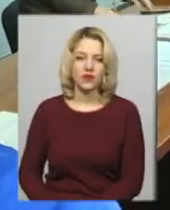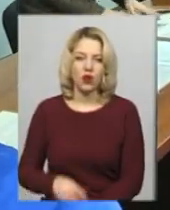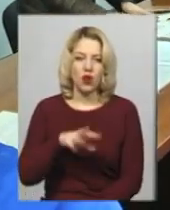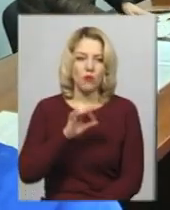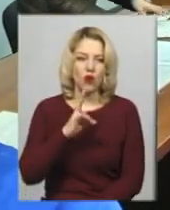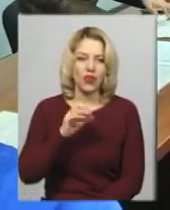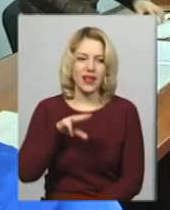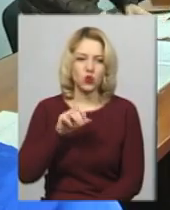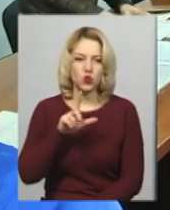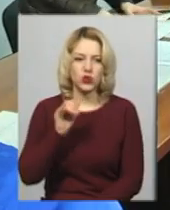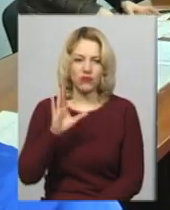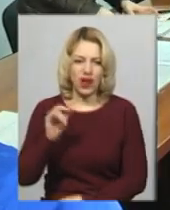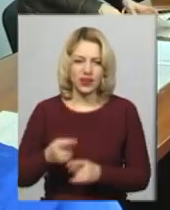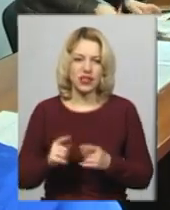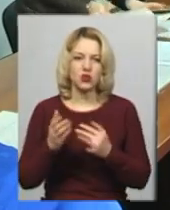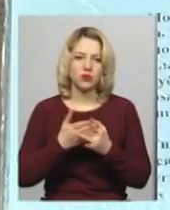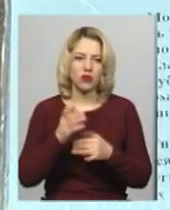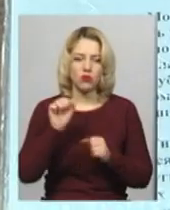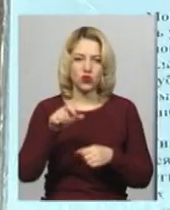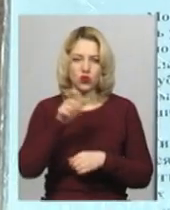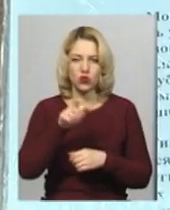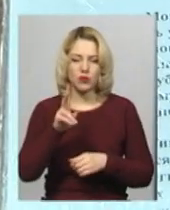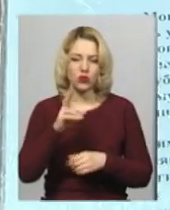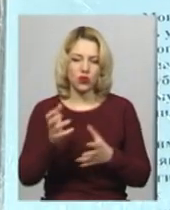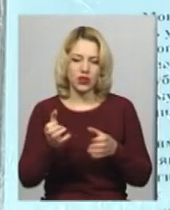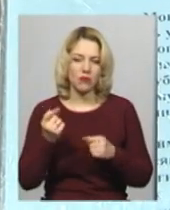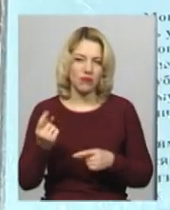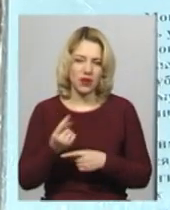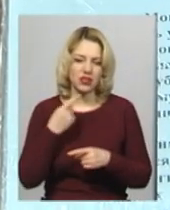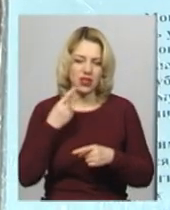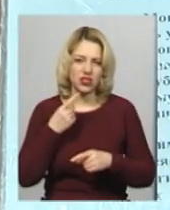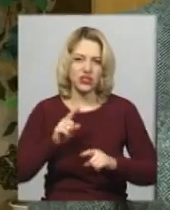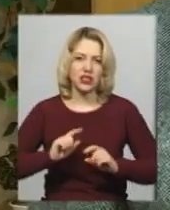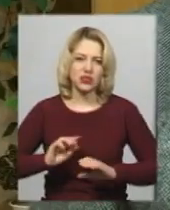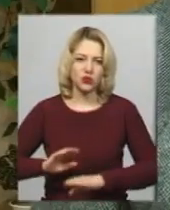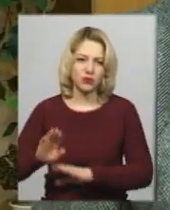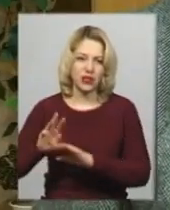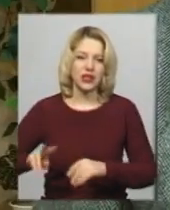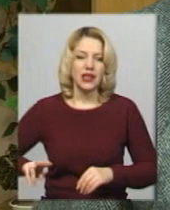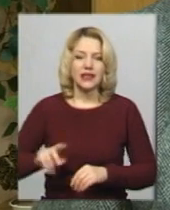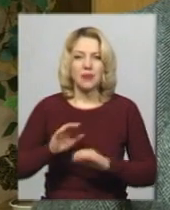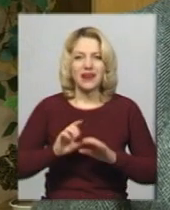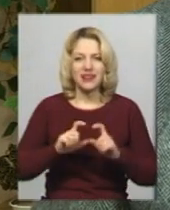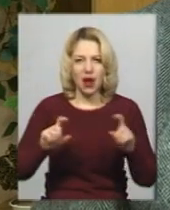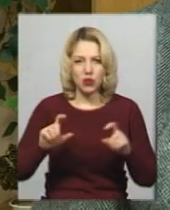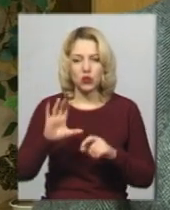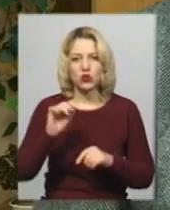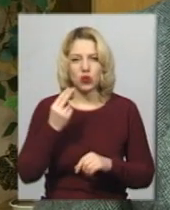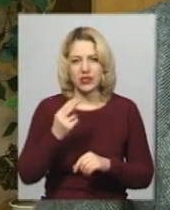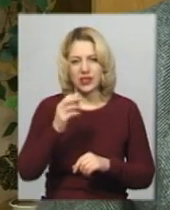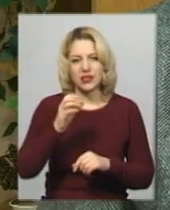Монетизувати субсидії можуть особи, які отримали їх вперше, каже заступник директора департаменту соціального захисту населення Хмельницької